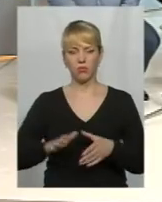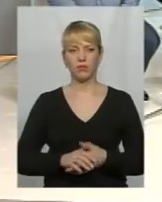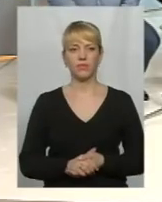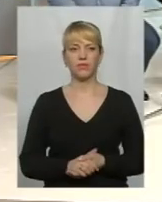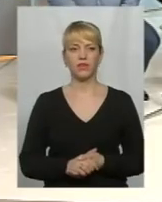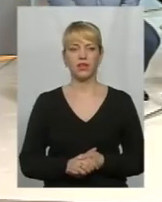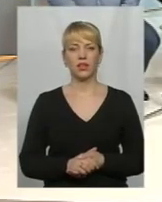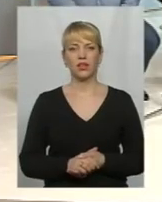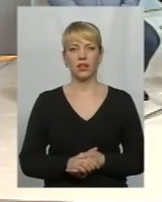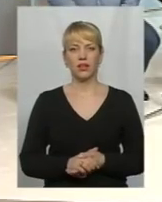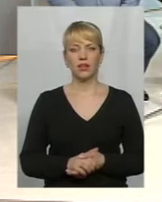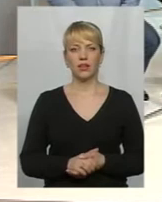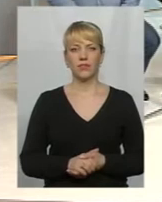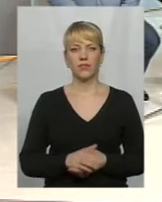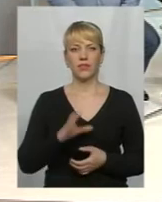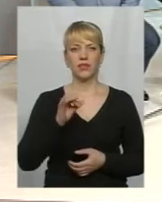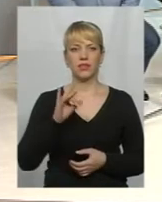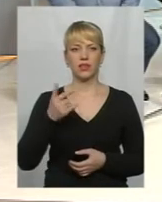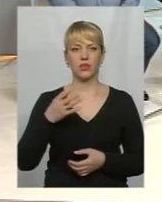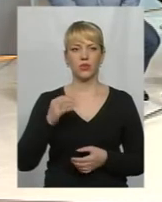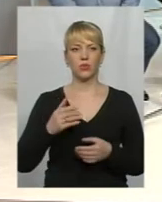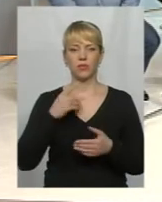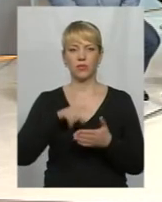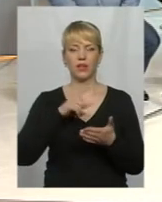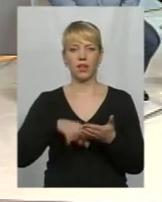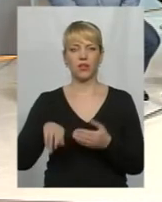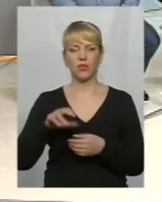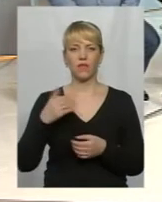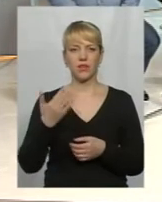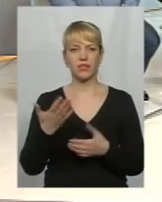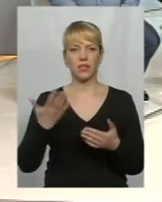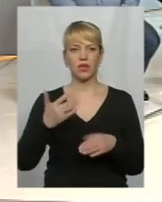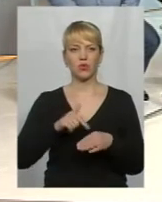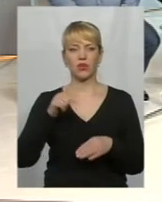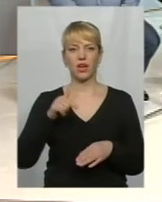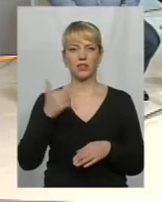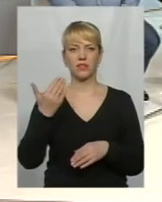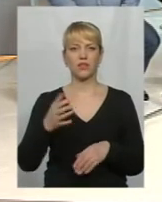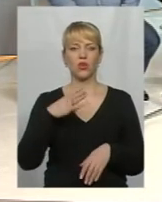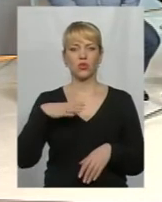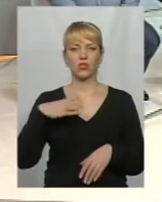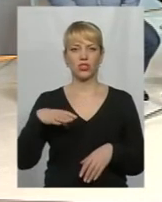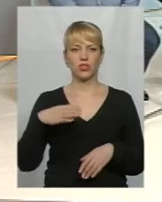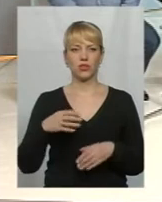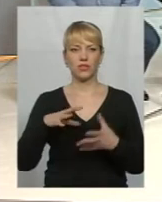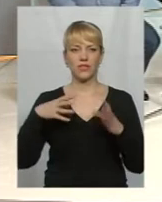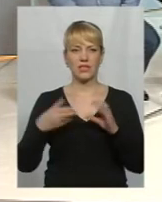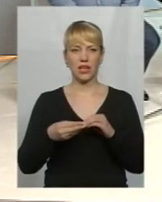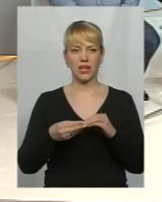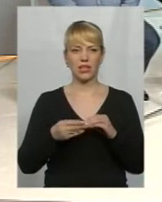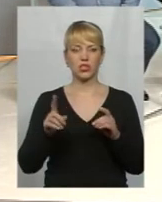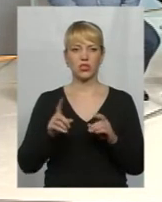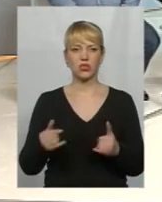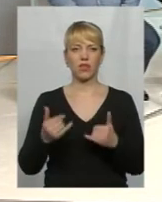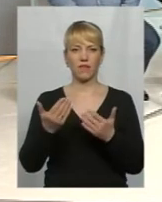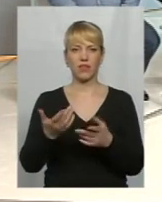Пане Сергію, питання до вас. Якої ви реакції очікуєте? І взагалі, що для вас